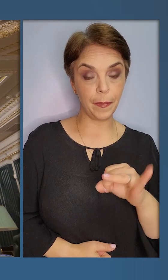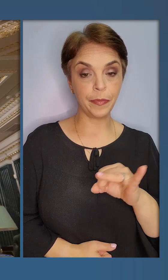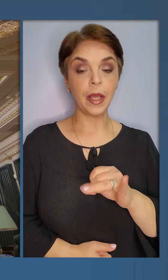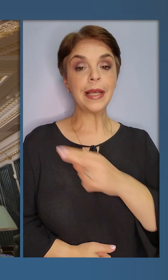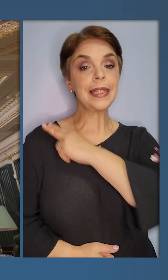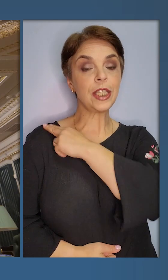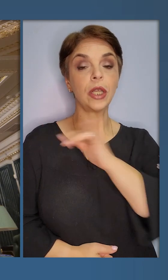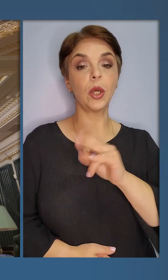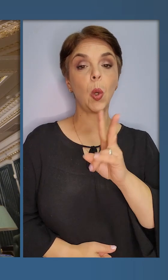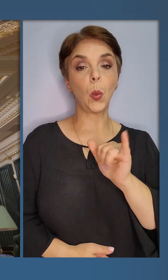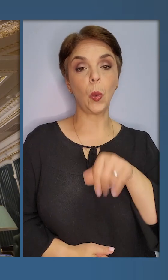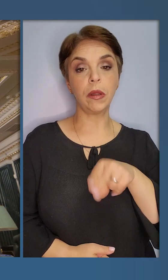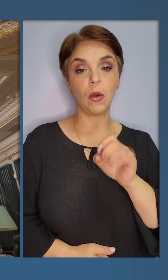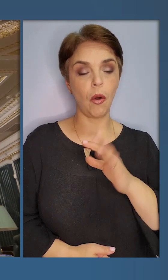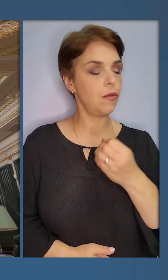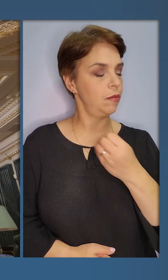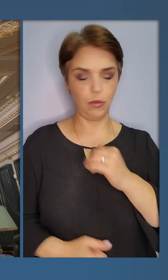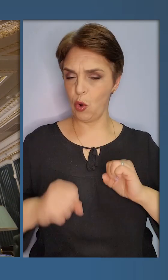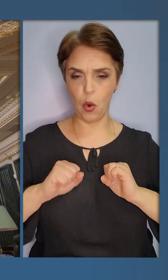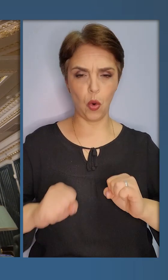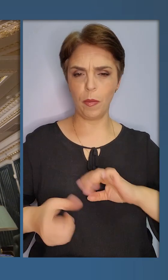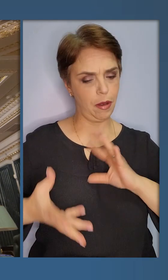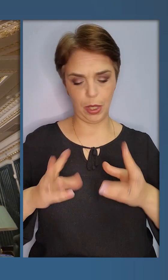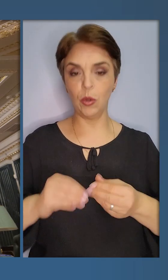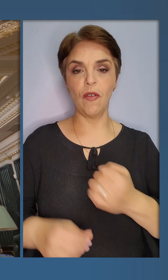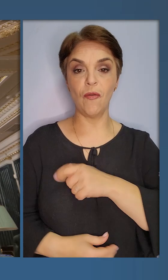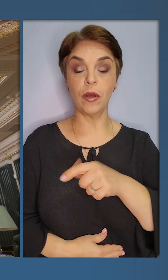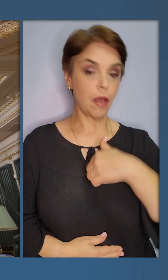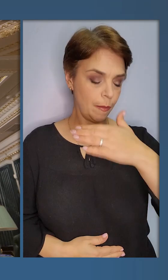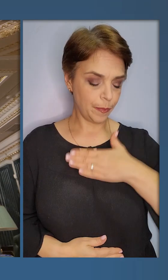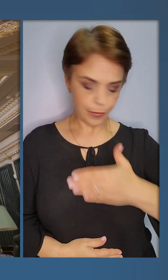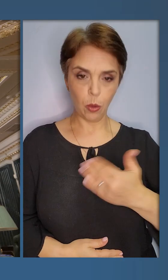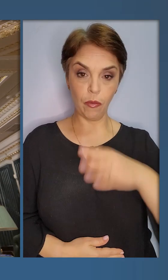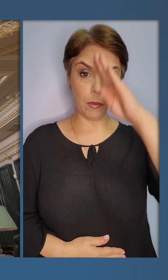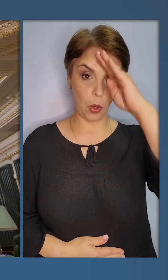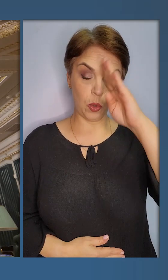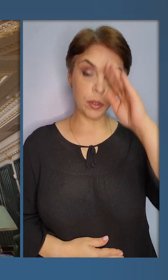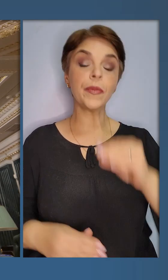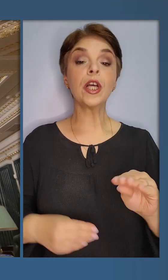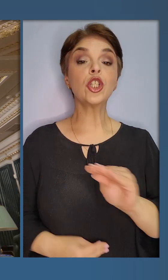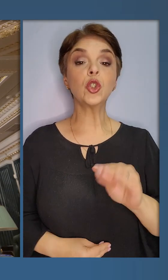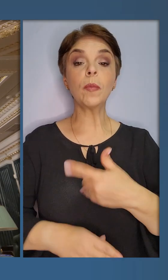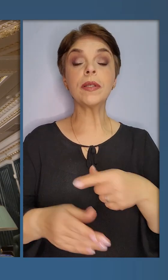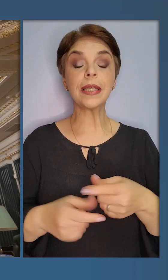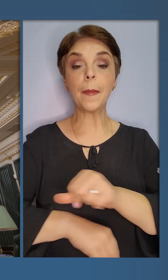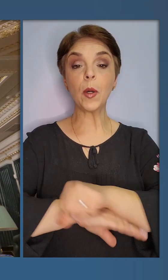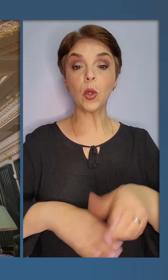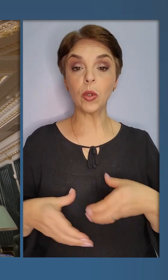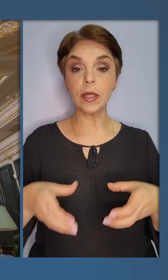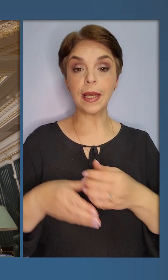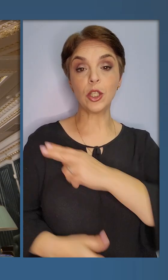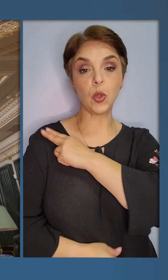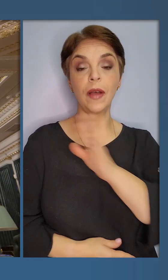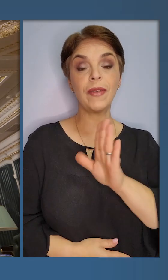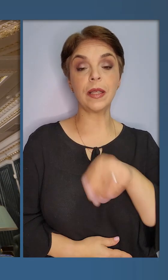сержант Ігор Куликов – хоробрі результативні воїни. Я дякую вам, хлопці. Житомирський прикордонний загін,